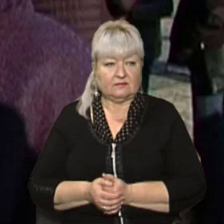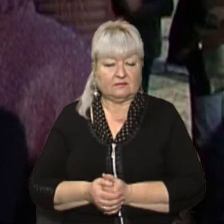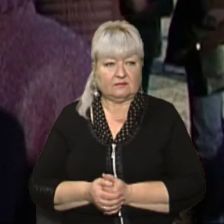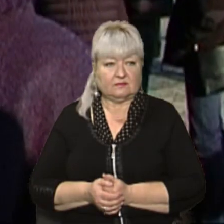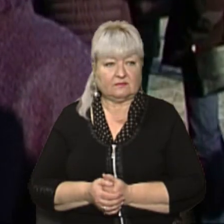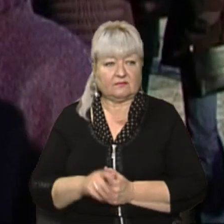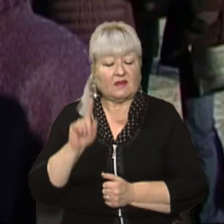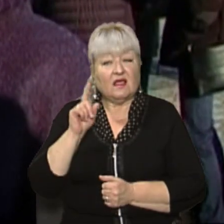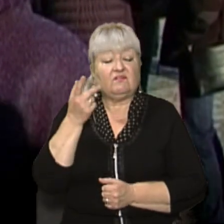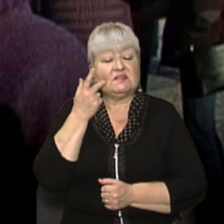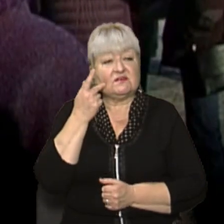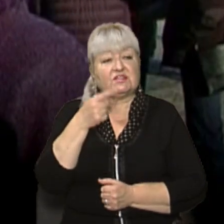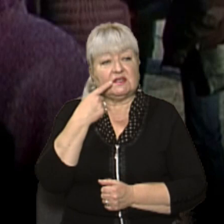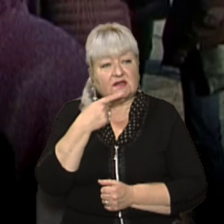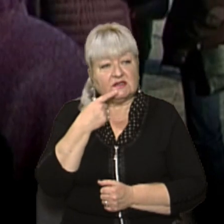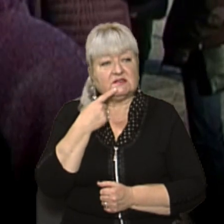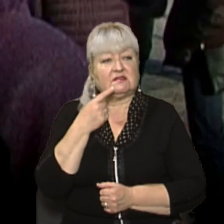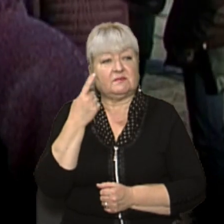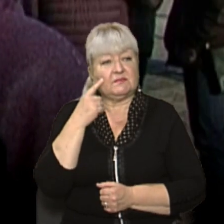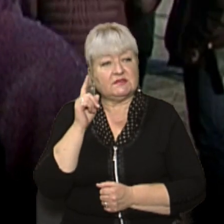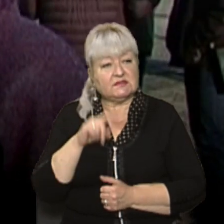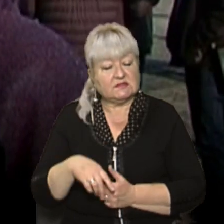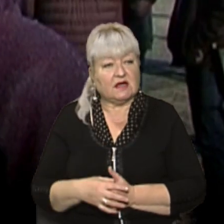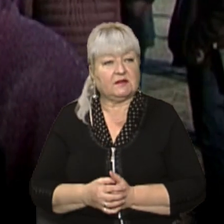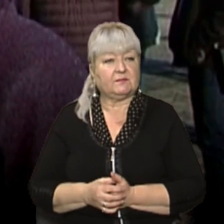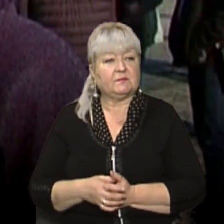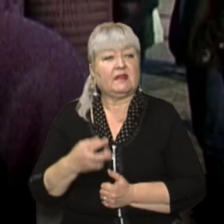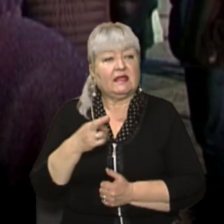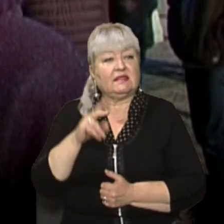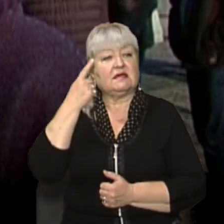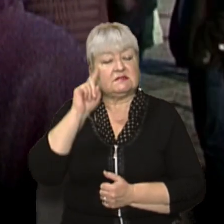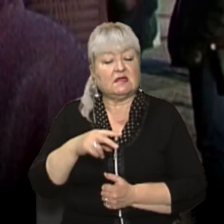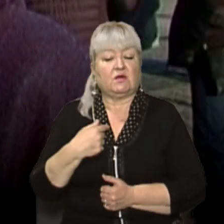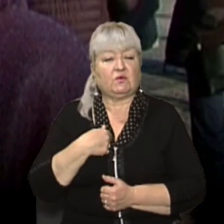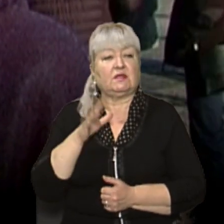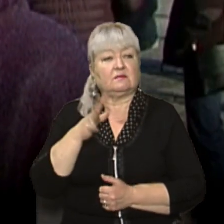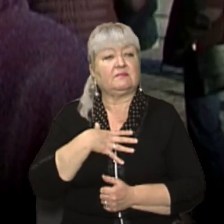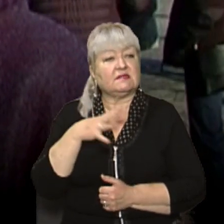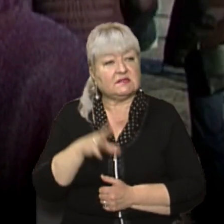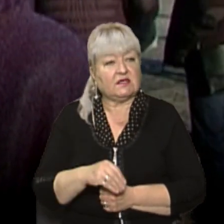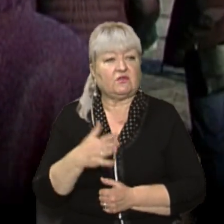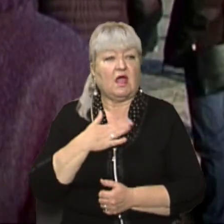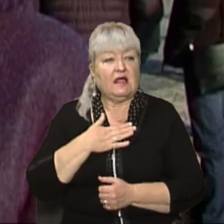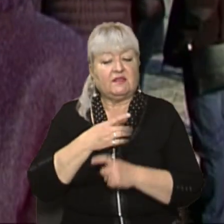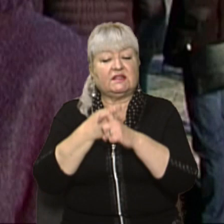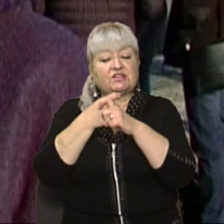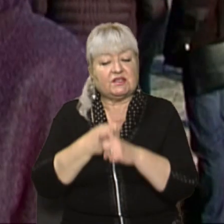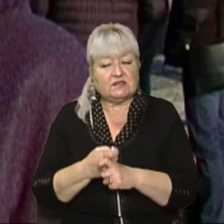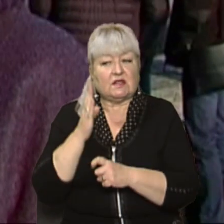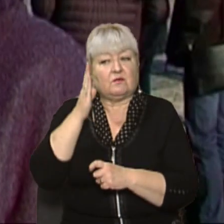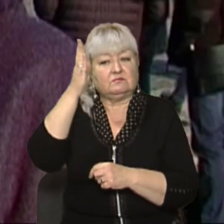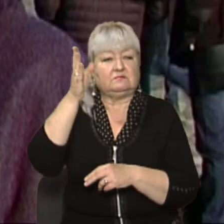Він завжди казав, що знаю, я загину, але на наших кістках колись